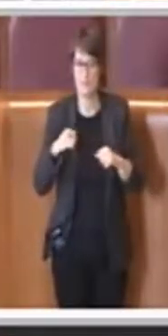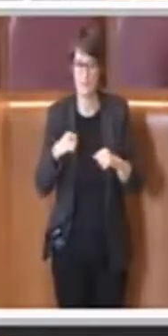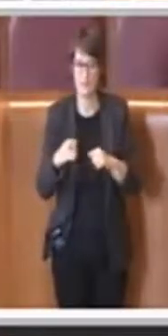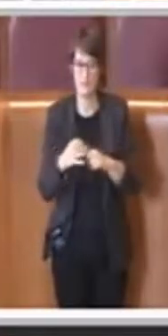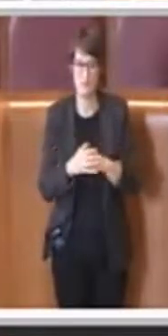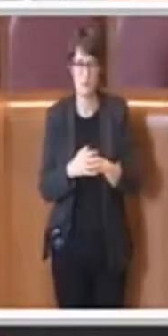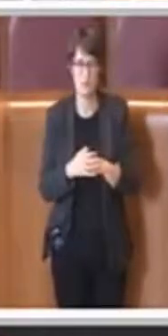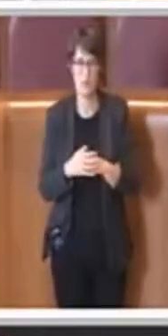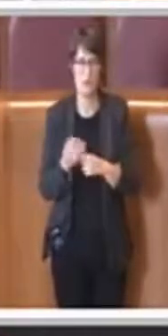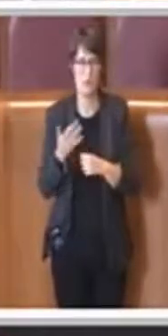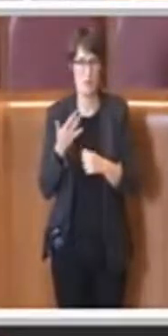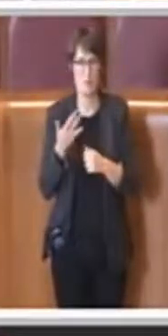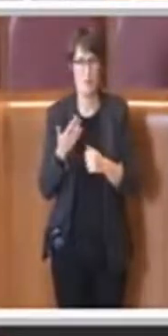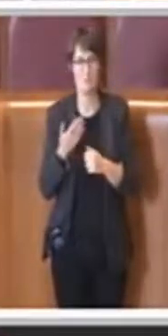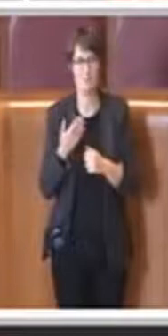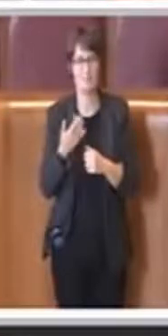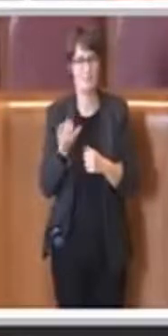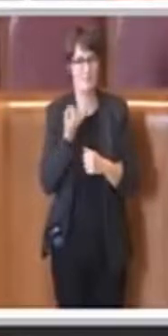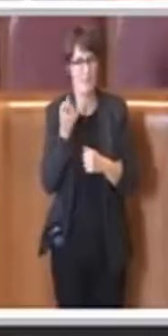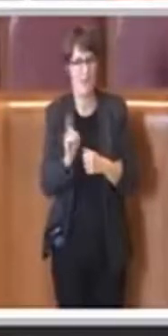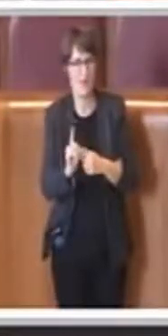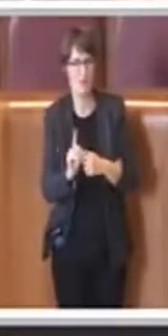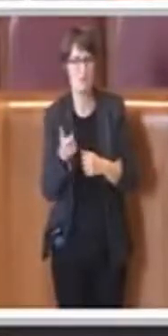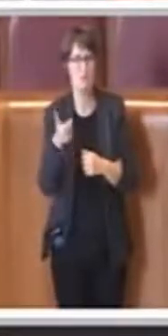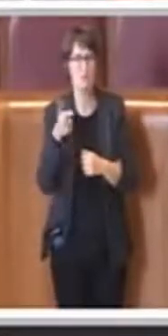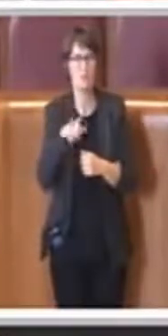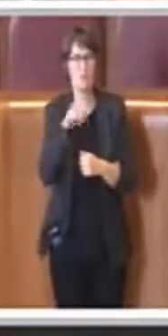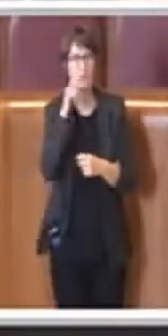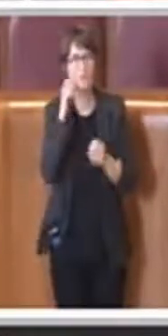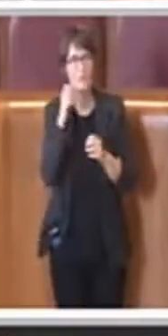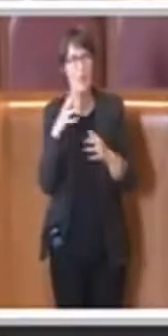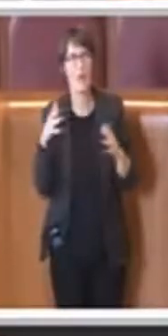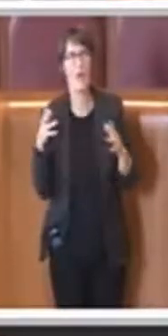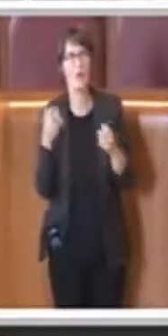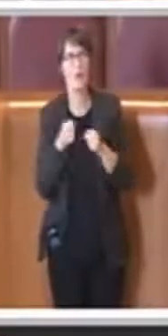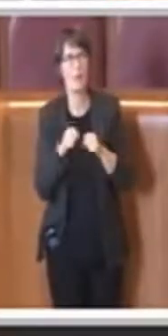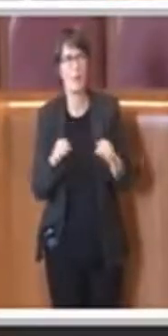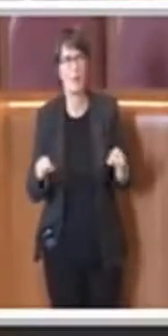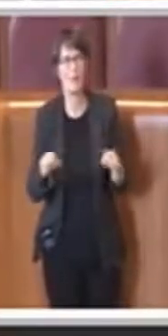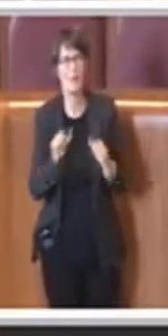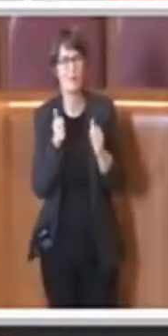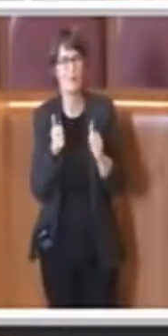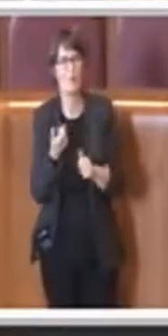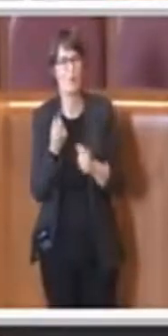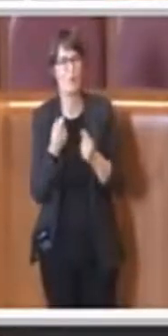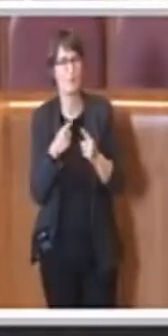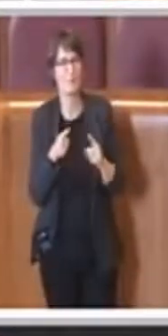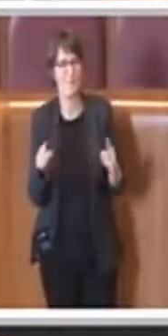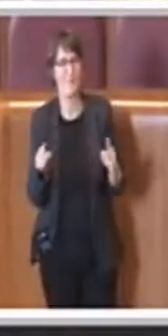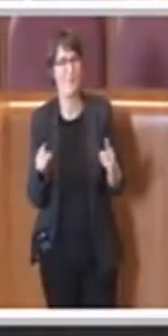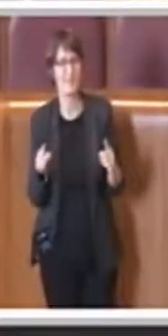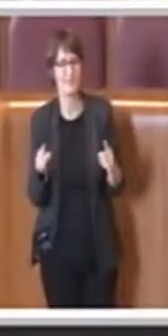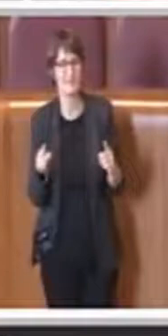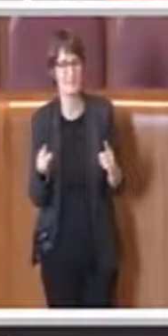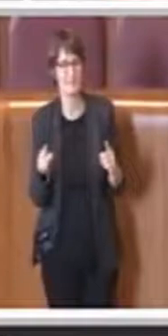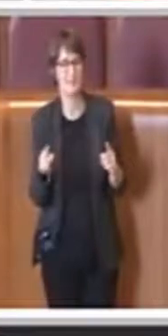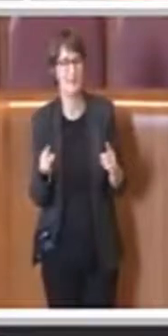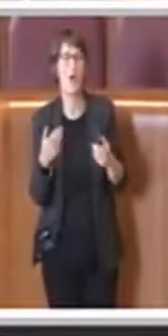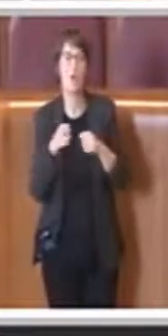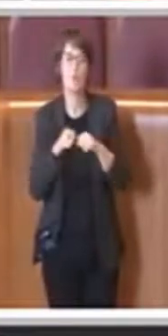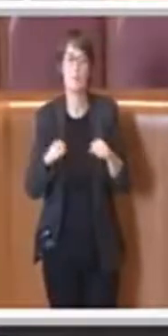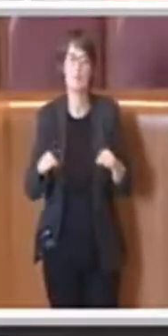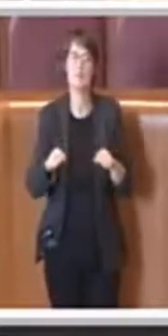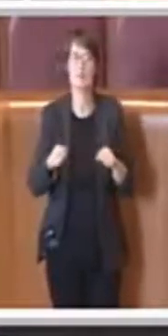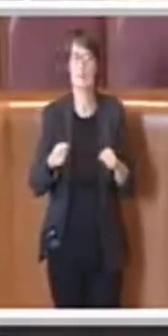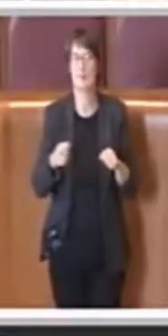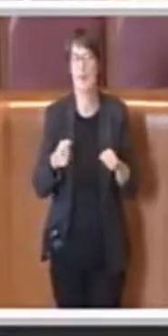diverso di concepire ovviamente una democrazia che non è soltanto rappresentativa ma è anche diretta o partecipativa.